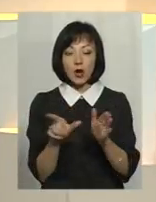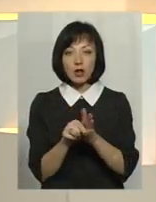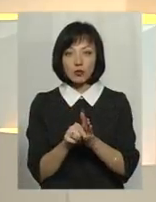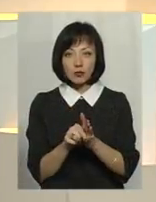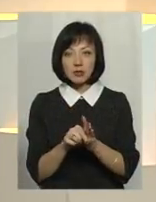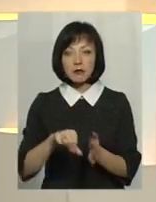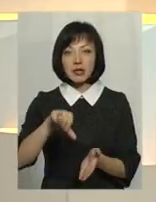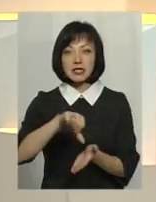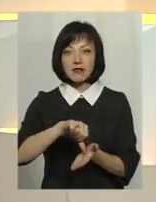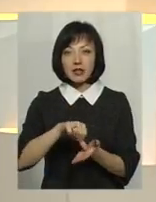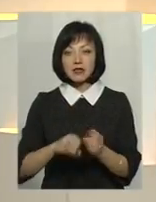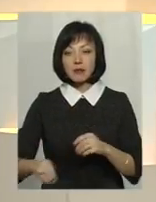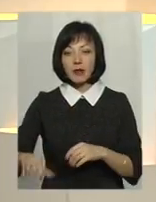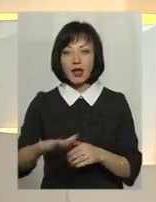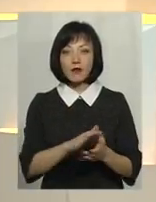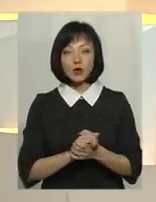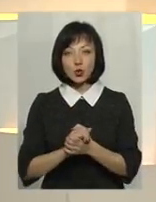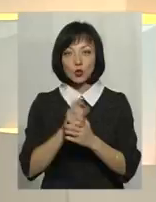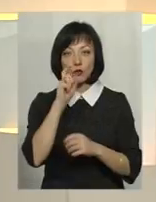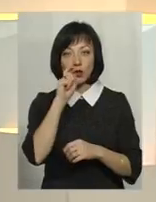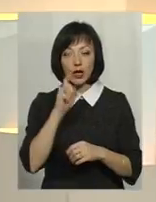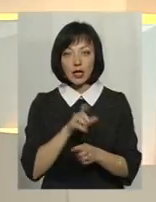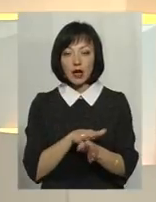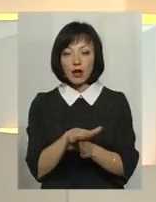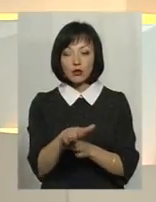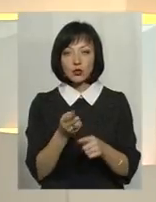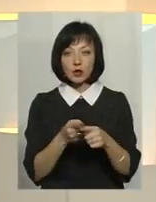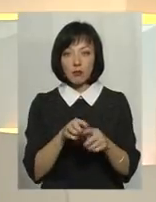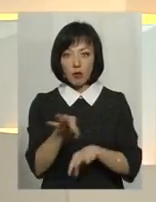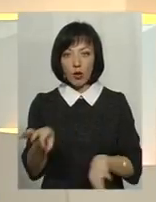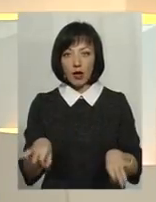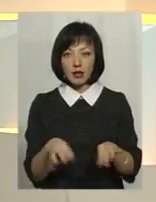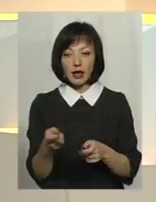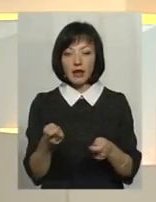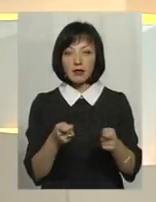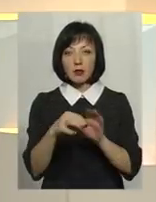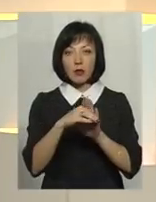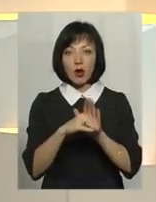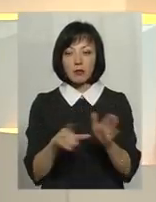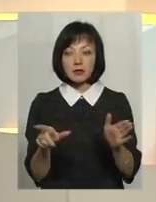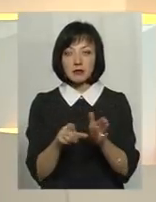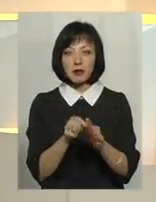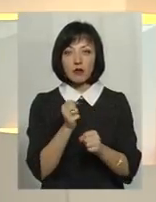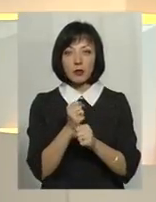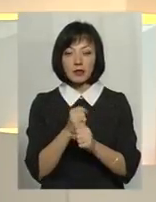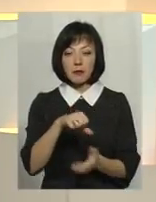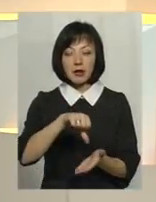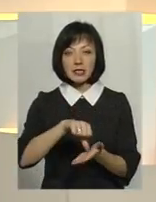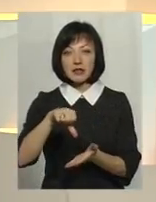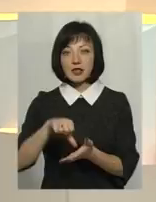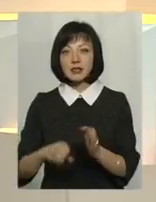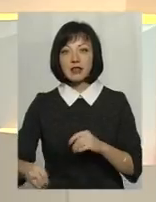з представництвом Європейського Союзу в Україні реалізує власне проєкт, керівник програм співробітництва, представництва